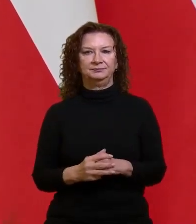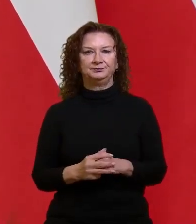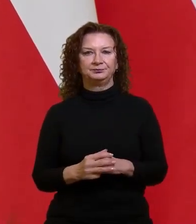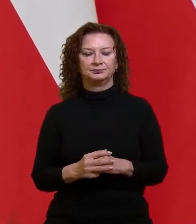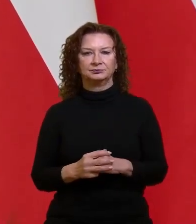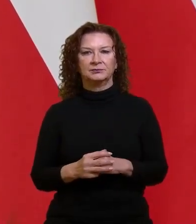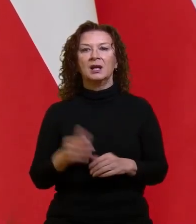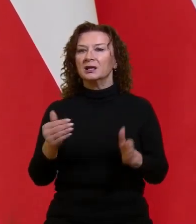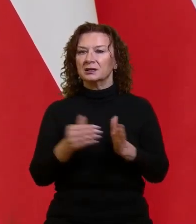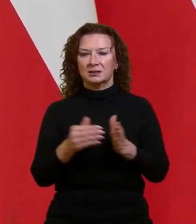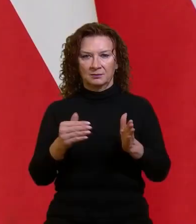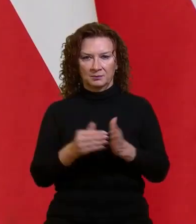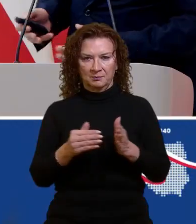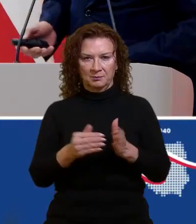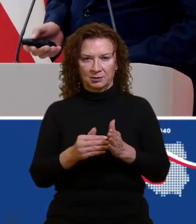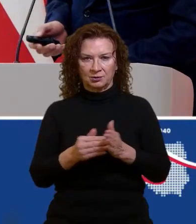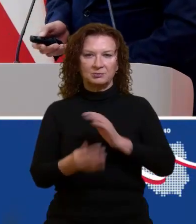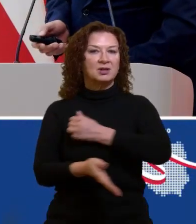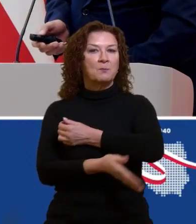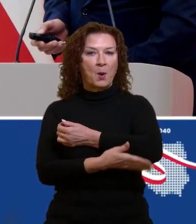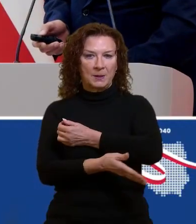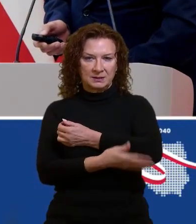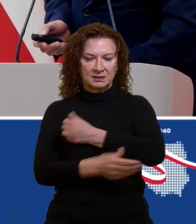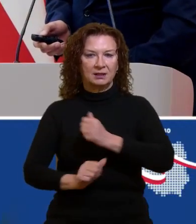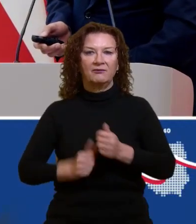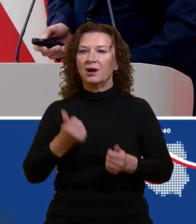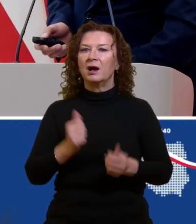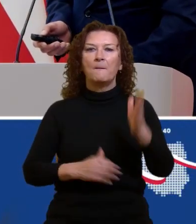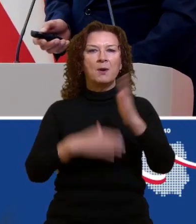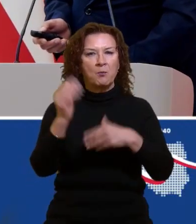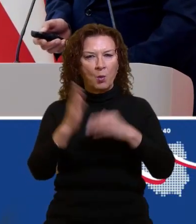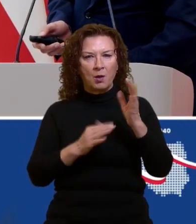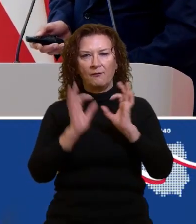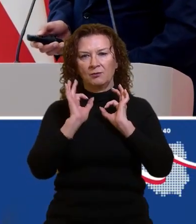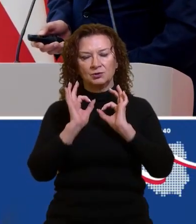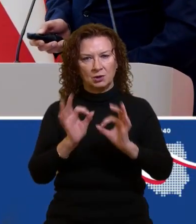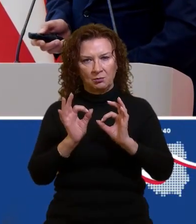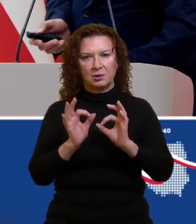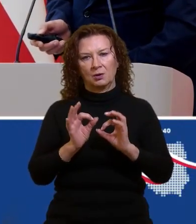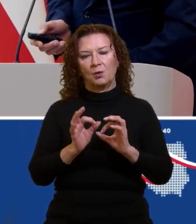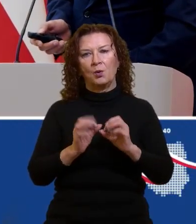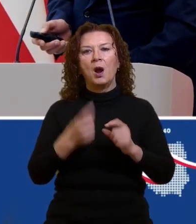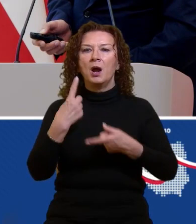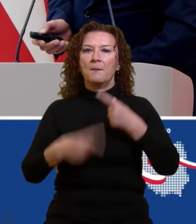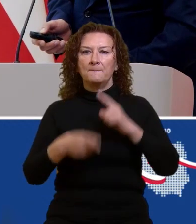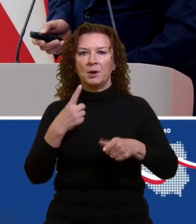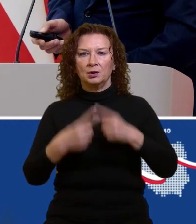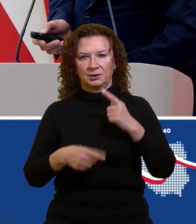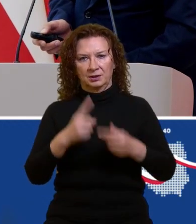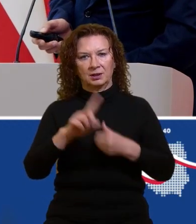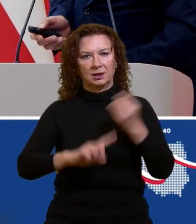niezbędna w tym, aby budować sensowną politykę demograficzną. Te instrumenty